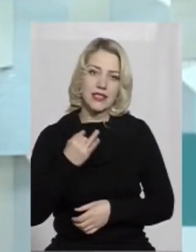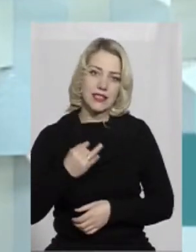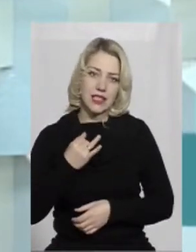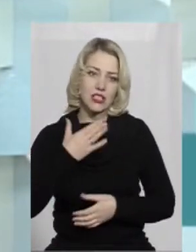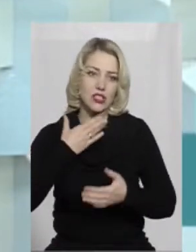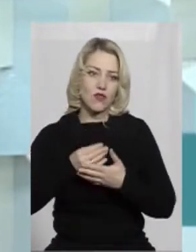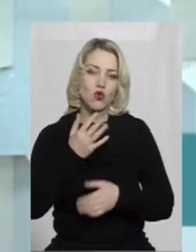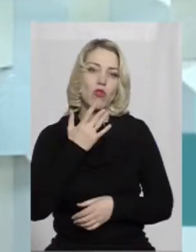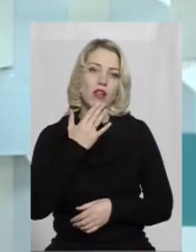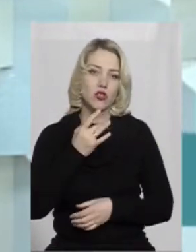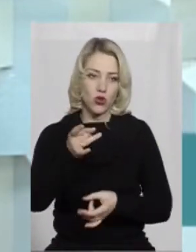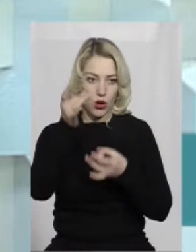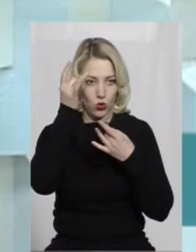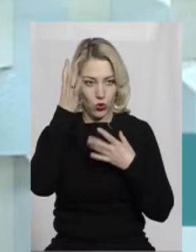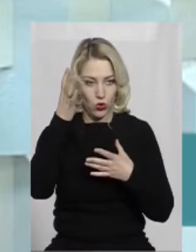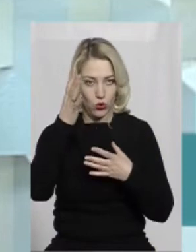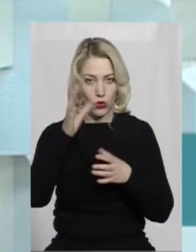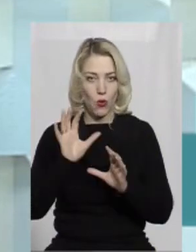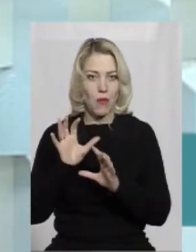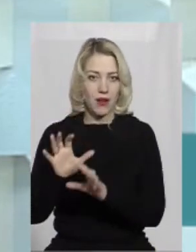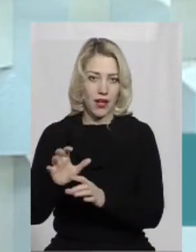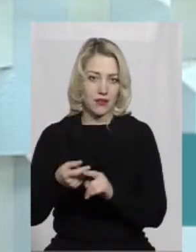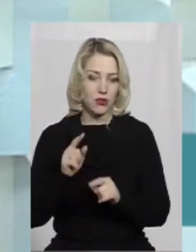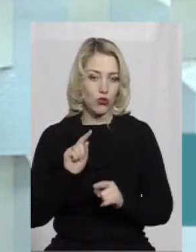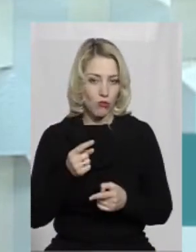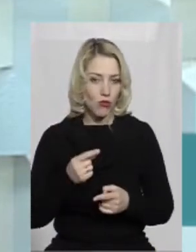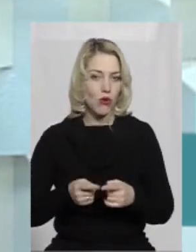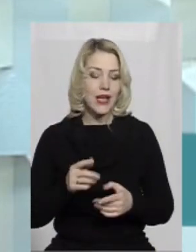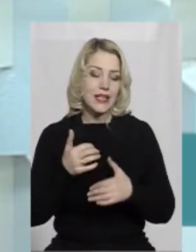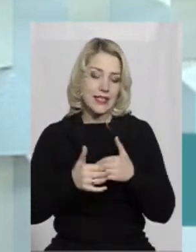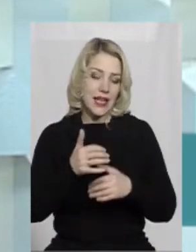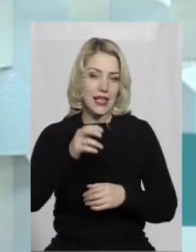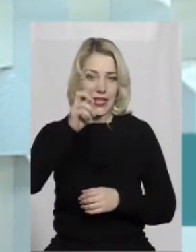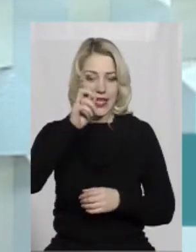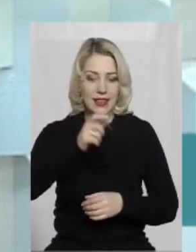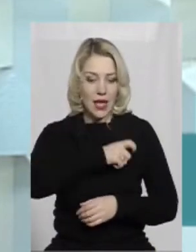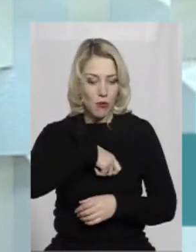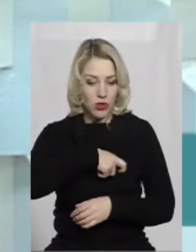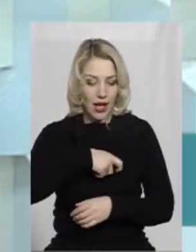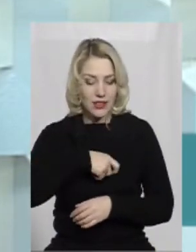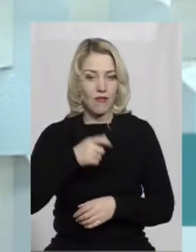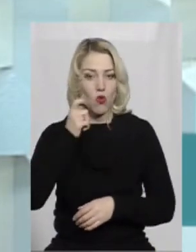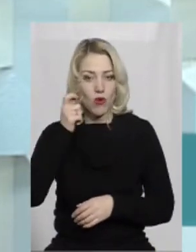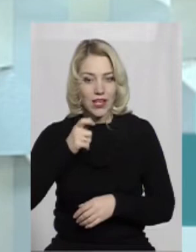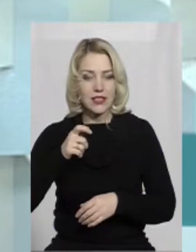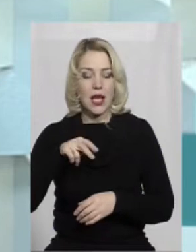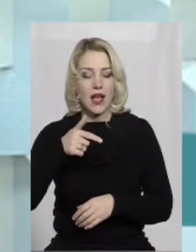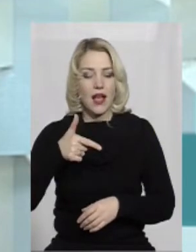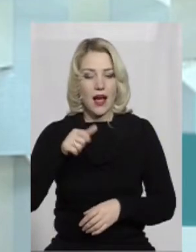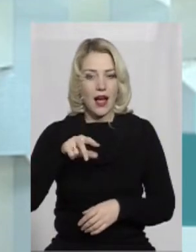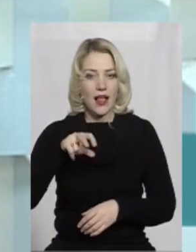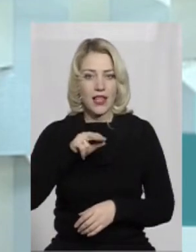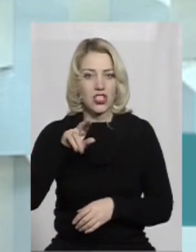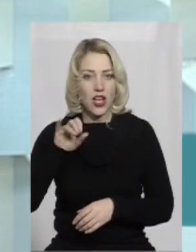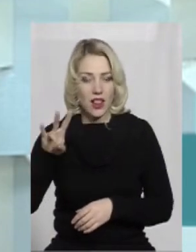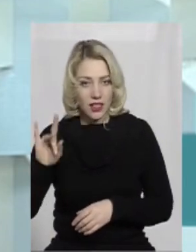національну культуру, принаймні, плекати. І ось саме серед депутатів Віденського парламенту українців, галичан, виникає